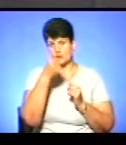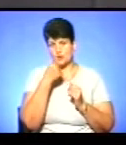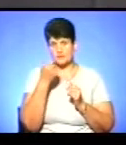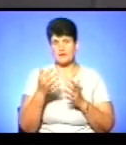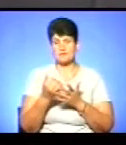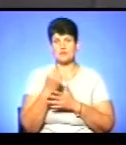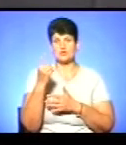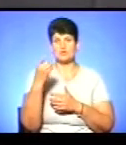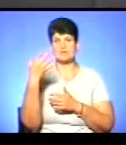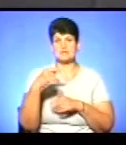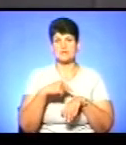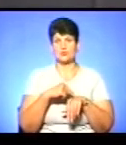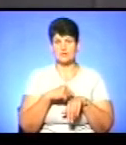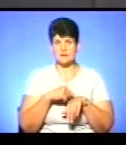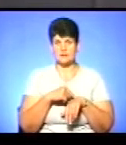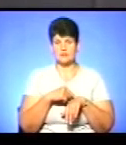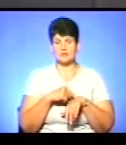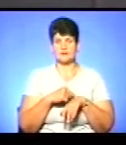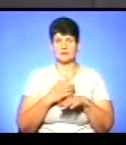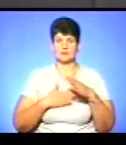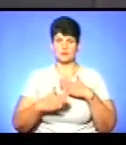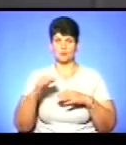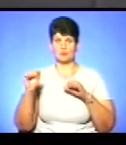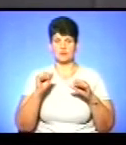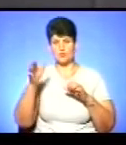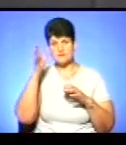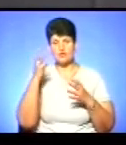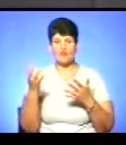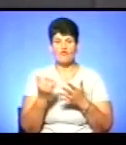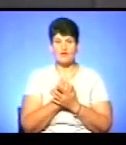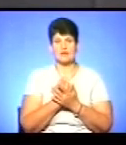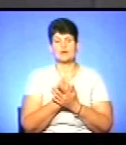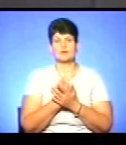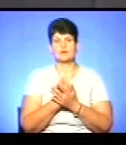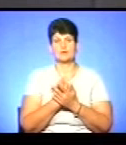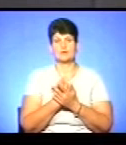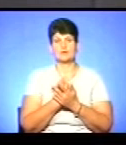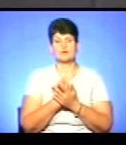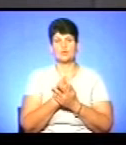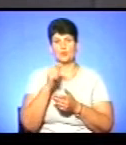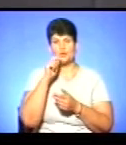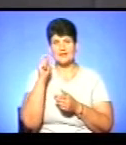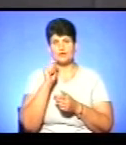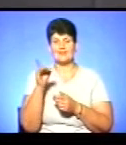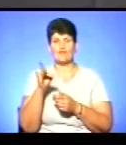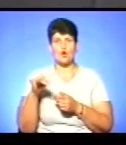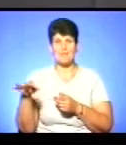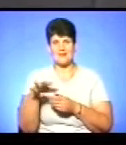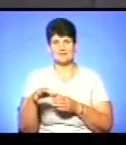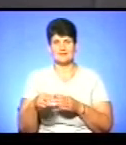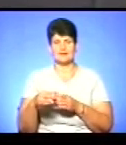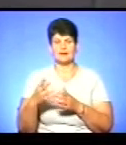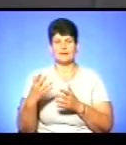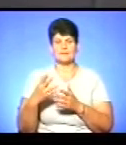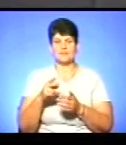150 годин. І от відповідно, що управління освіти виграло великий Україно-європейський грант. І